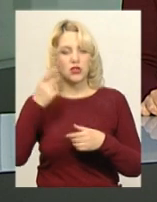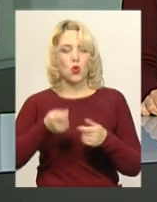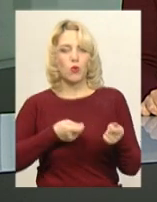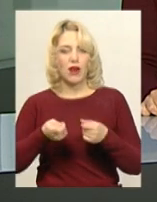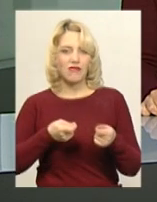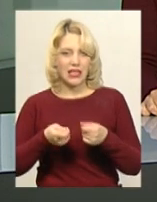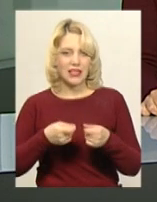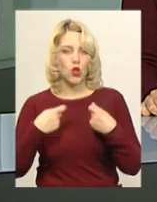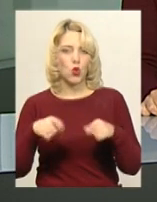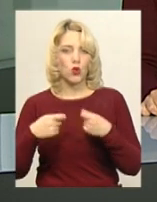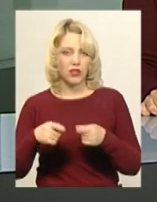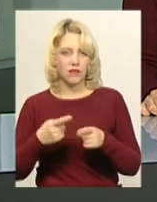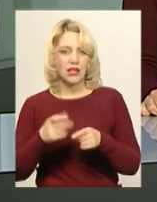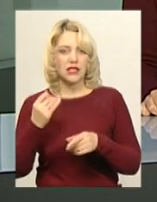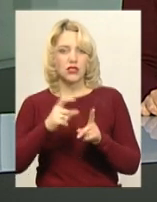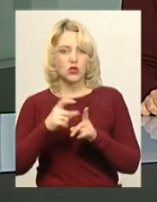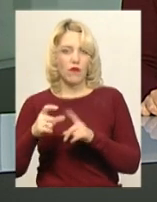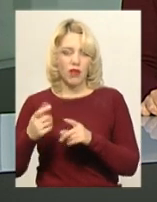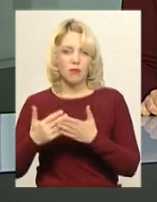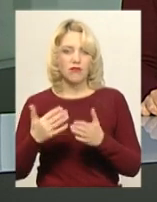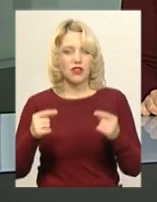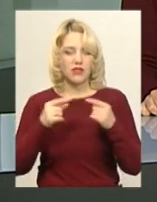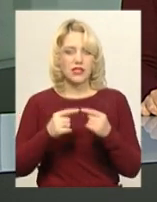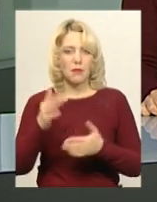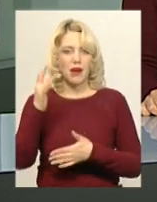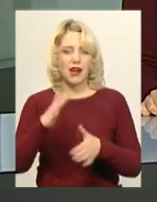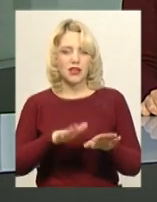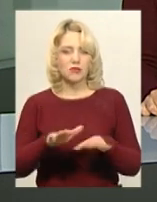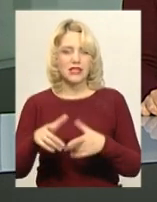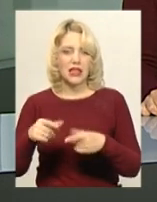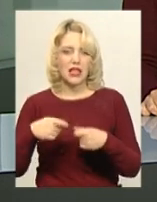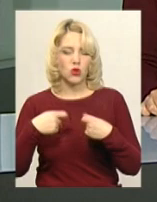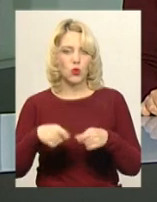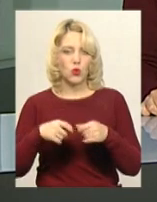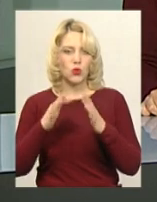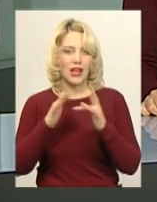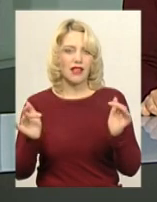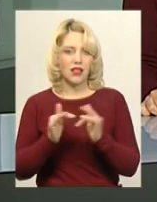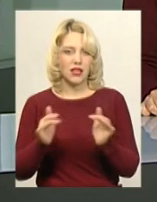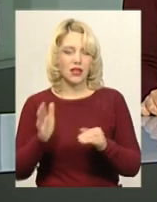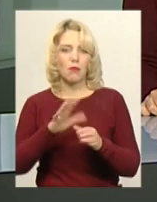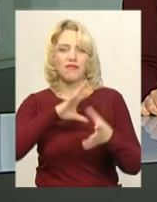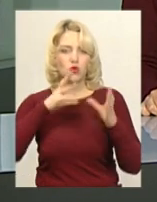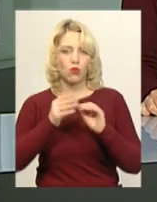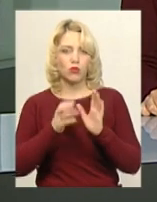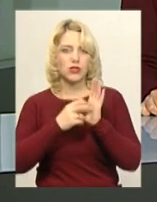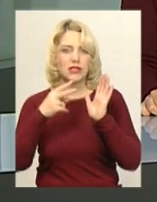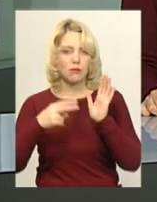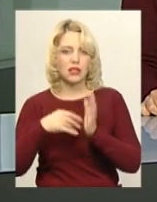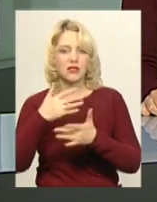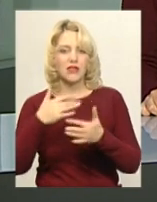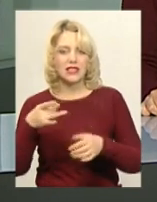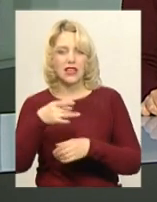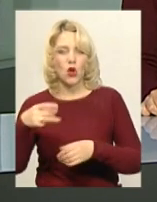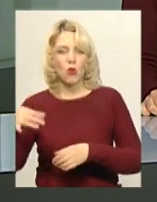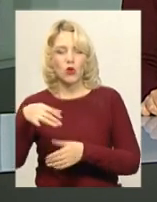Сідлецька. За її словами, у місті вже визначили перелік місць для торгівлі ялинками. Усього їх буде 17 у різних районах обласного